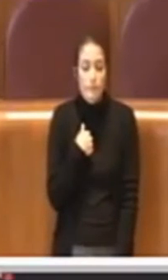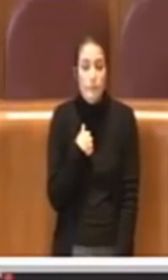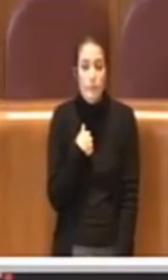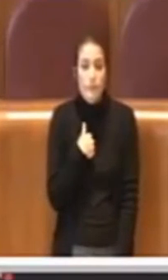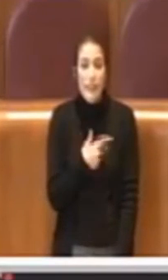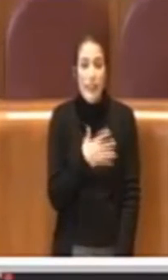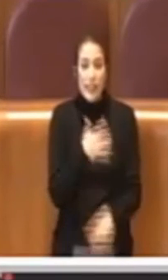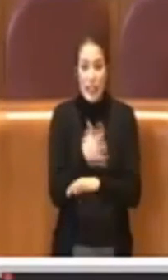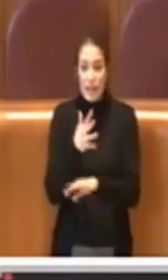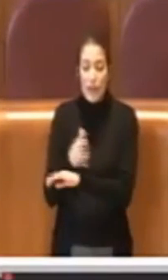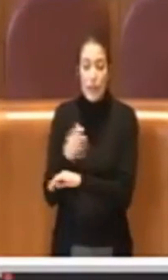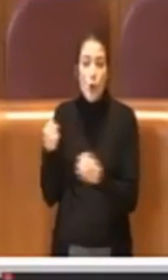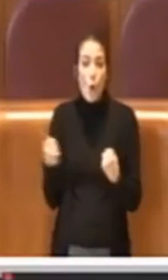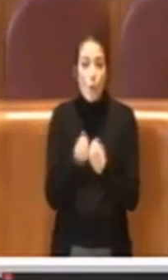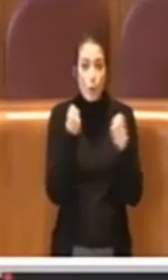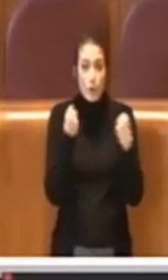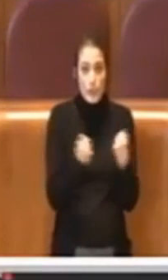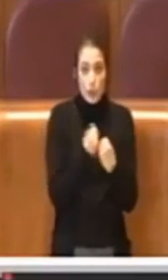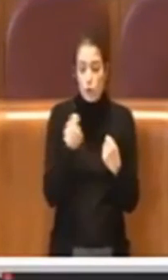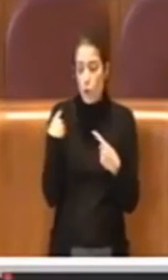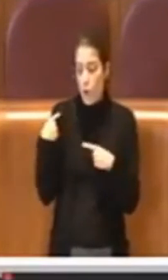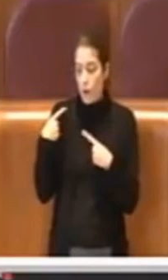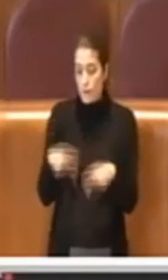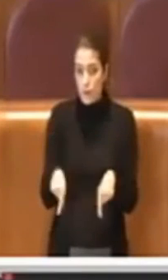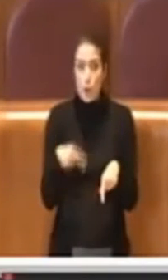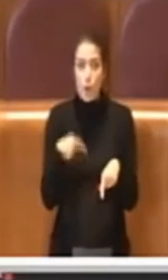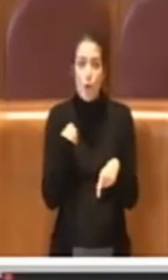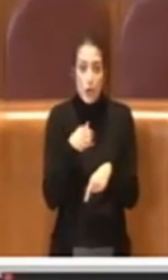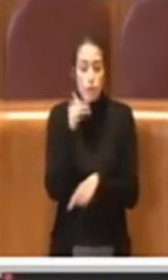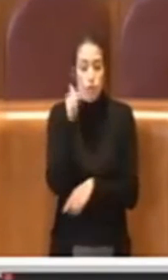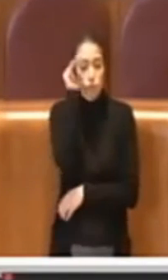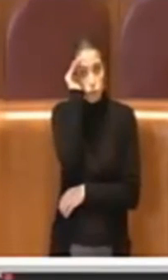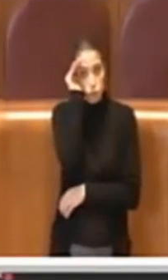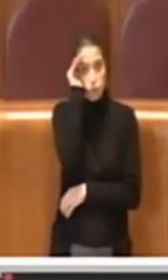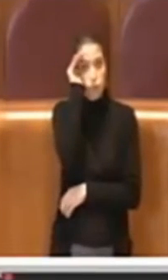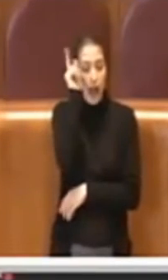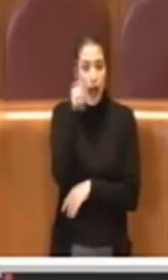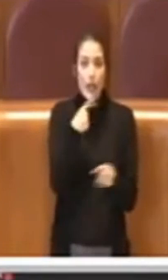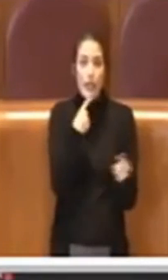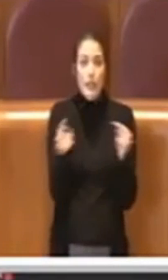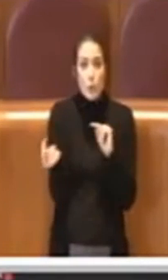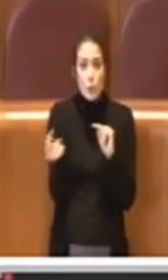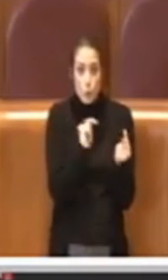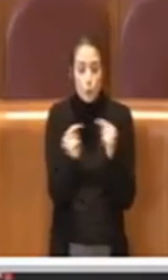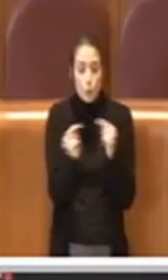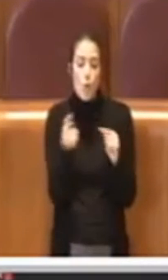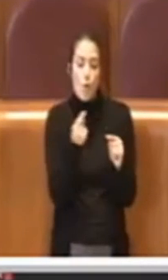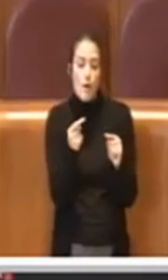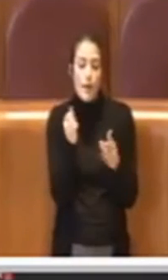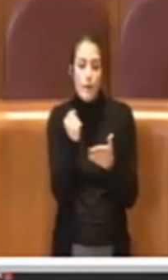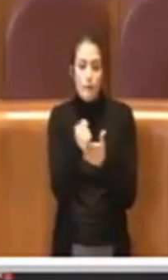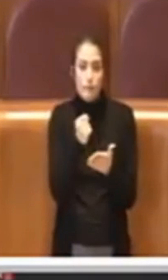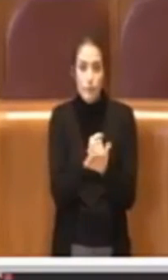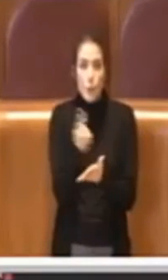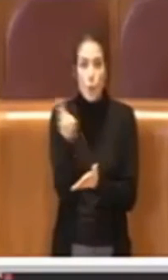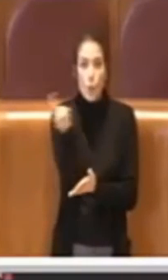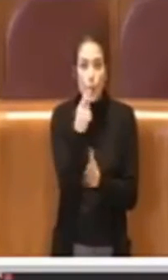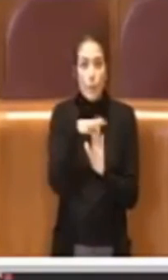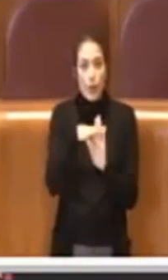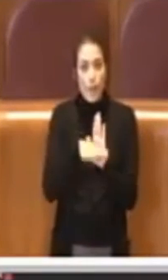interventi delle opposizioni in questi giorni anche sulla discussione che abbiamo fatto sul documento unico di